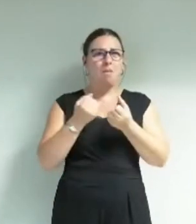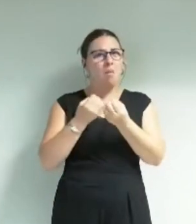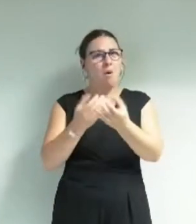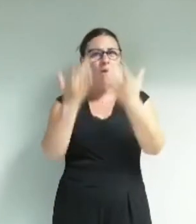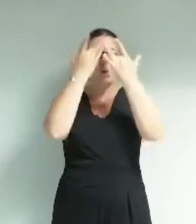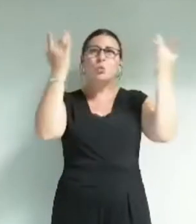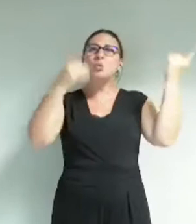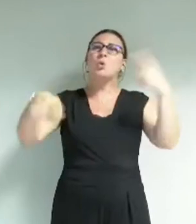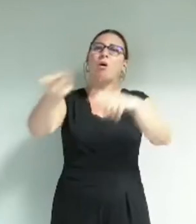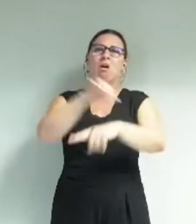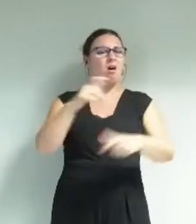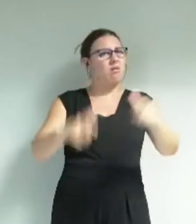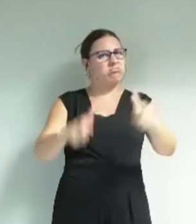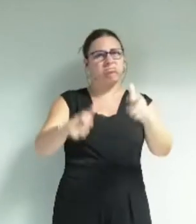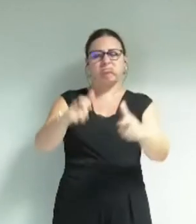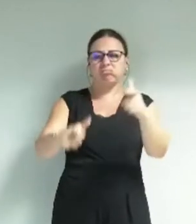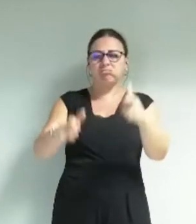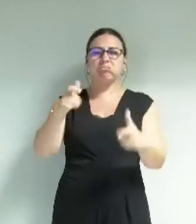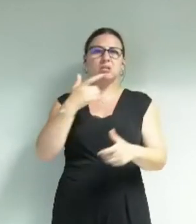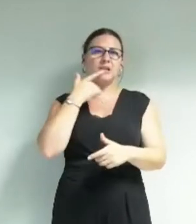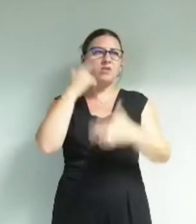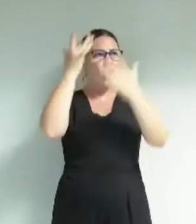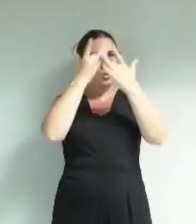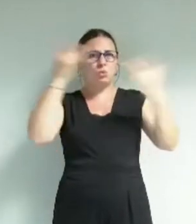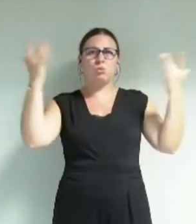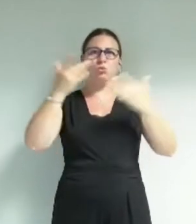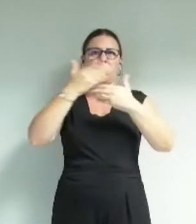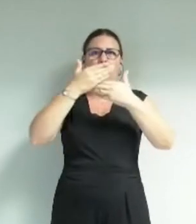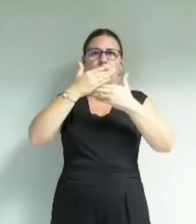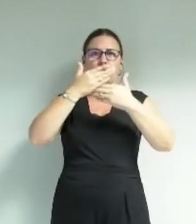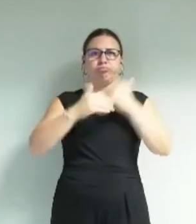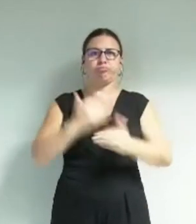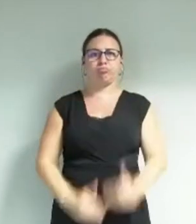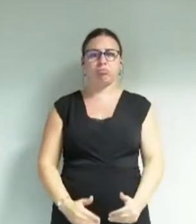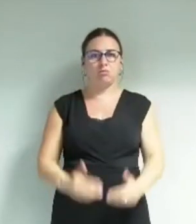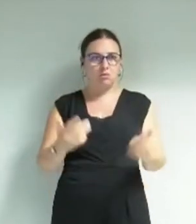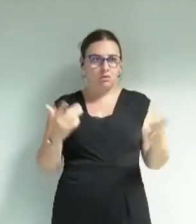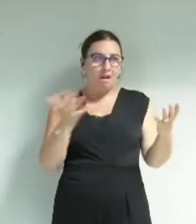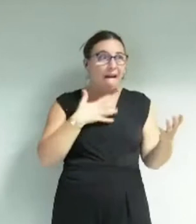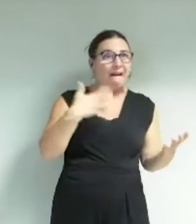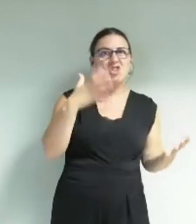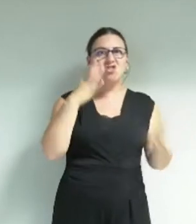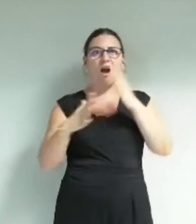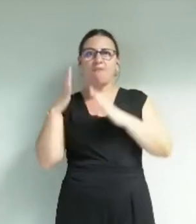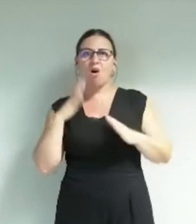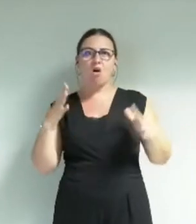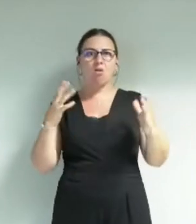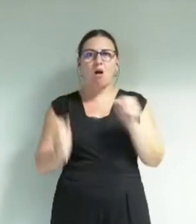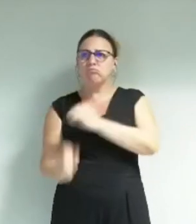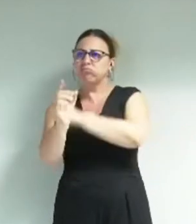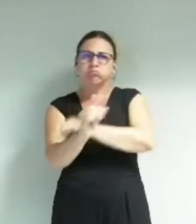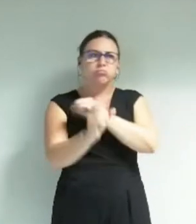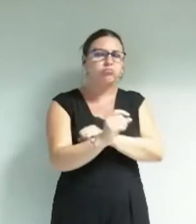tous. Vous avez déconstruit le paysage culturel grenoblois, riche et foisonnant, de structures qui se